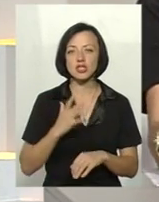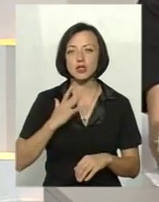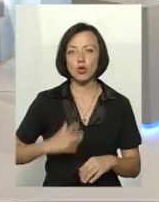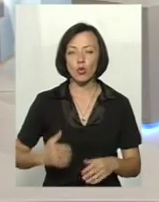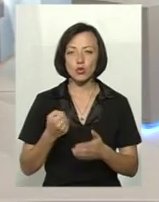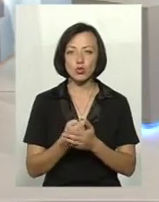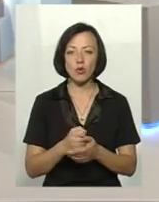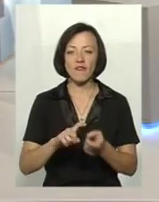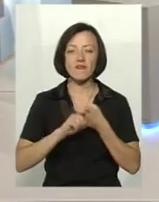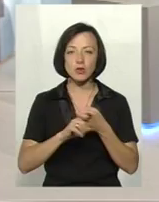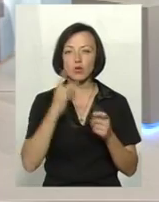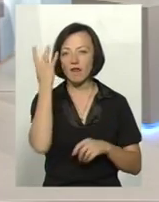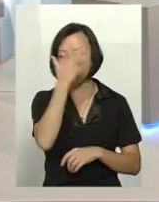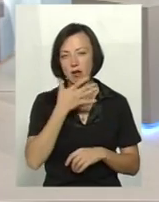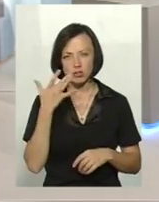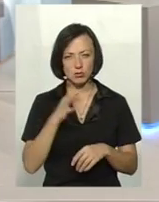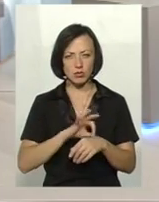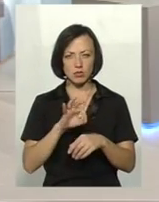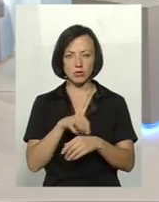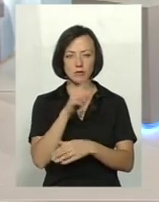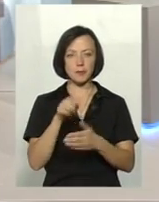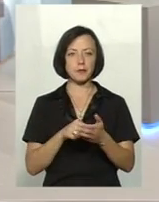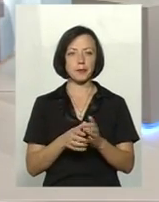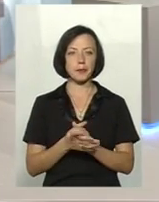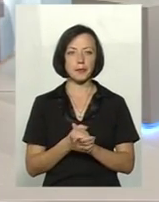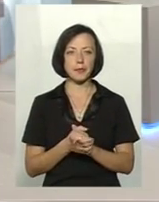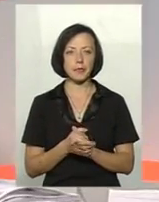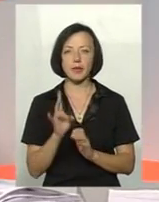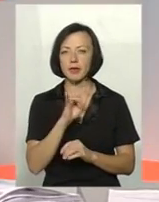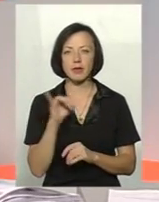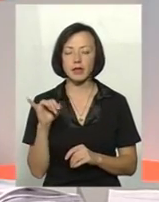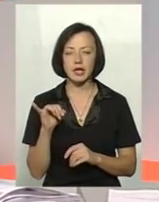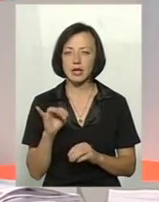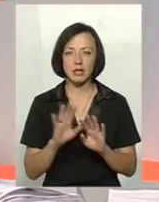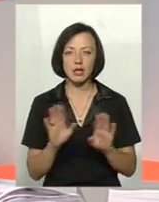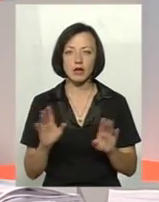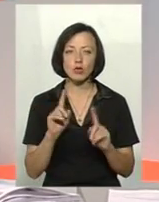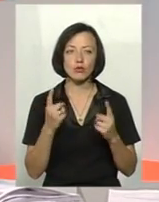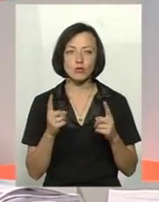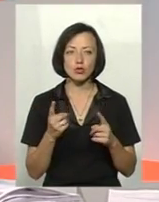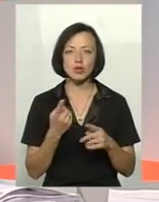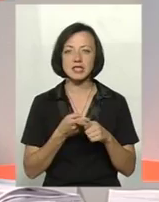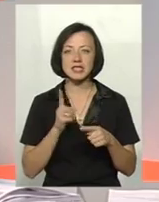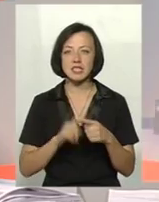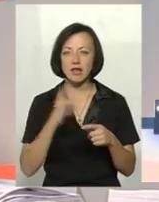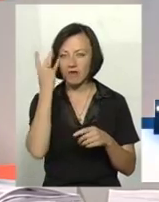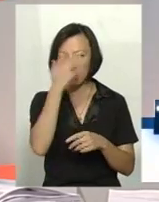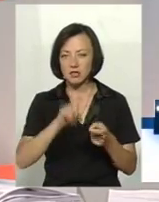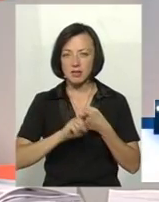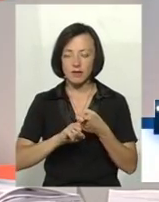вірусу, скажімо, африканки? Ну ні, ні, тому що вбутник досить сильний і